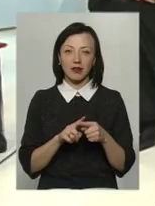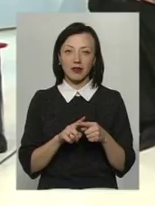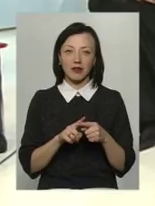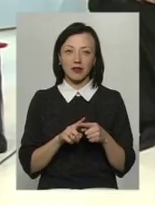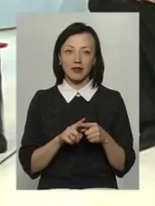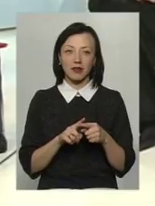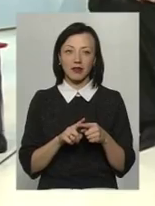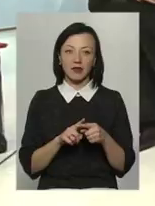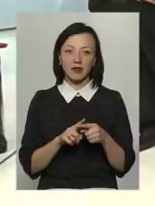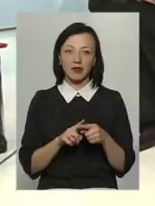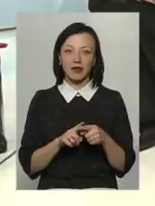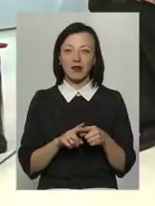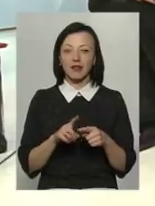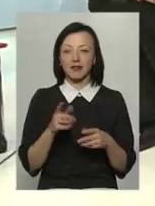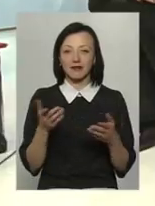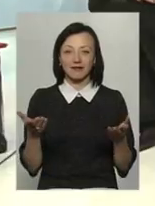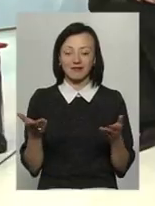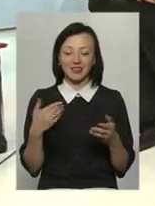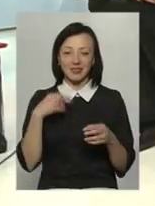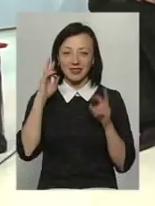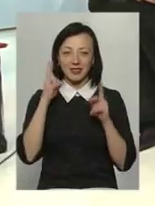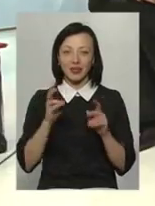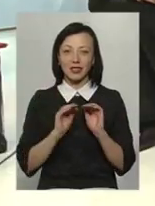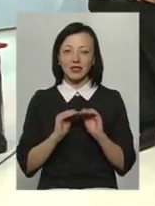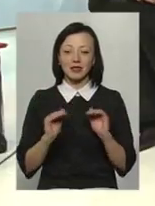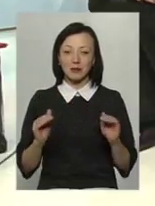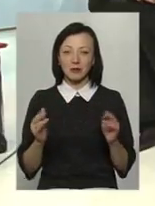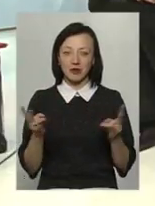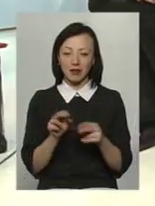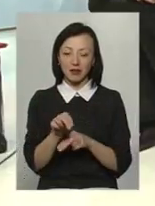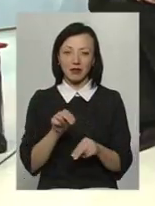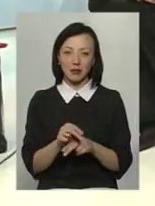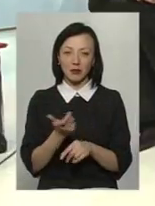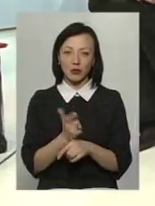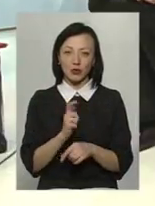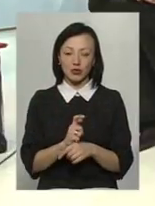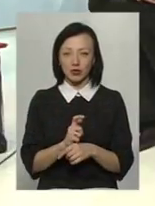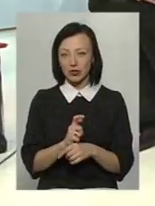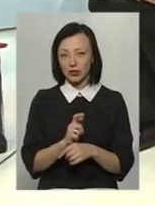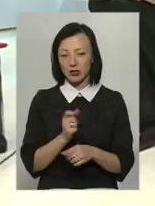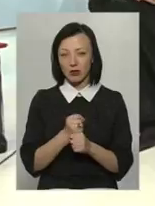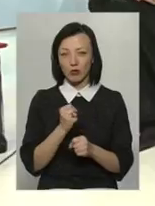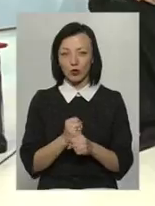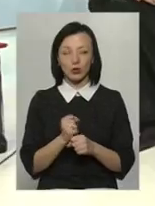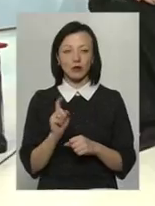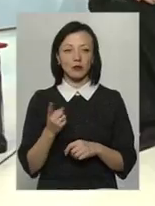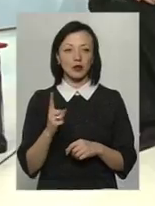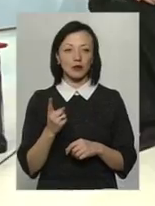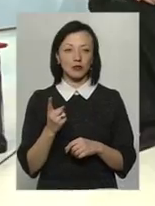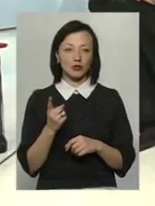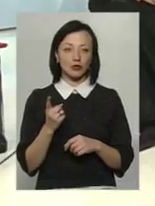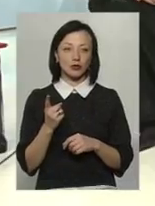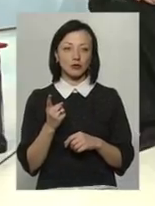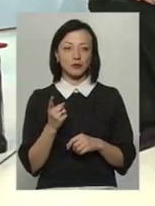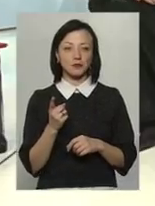горба, тому що життя борьба. Я думаю, що з дітьми треба роботати, більше роботати, тому що, ну,